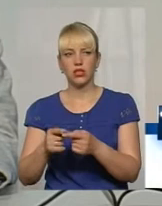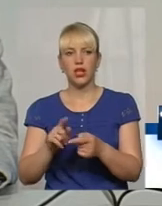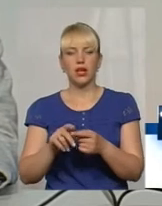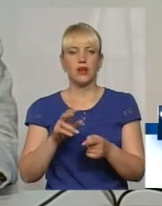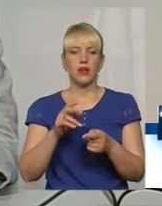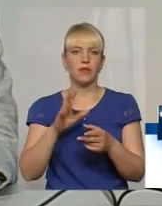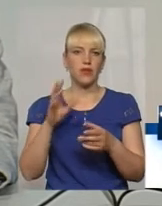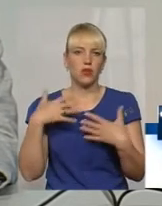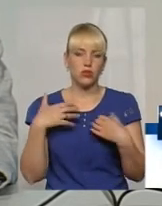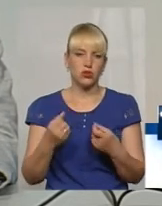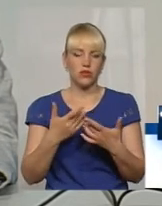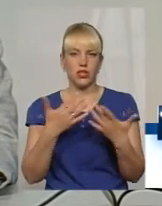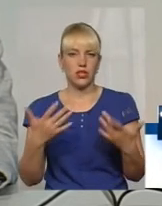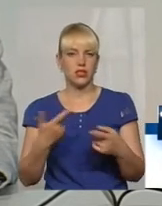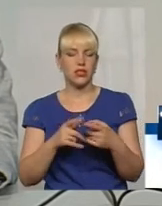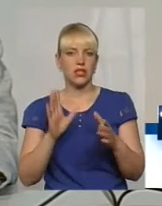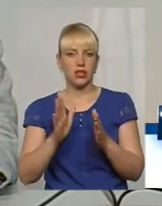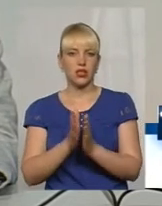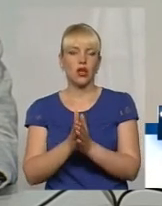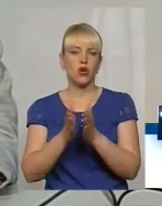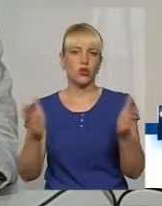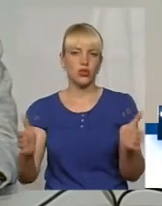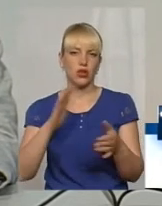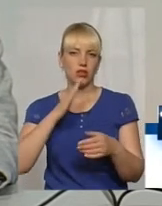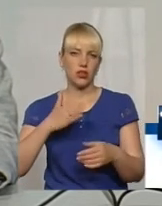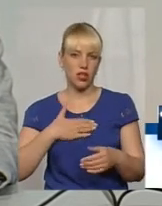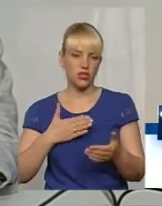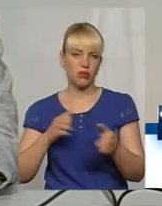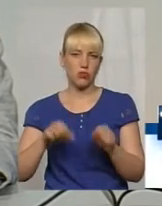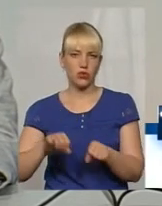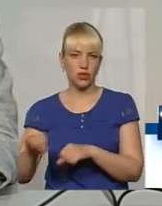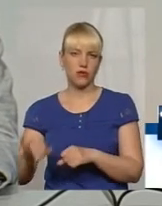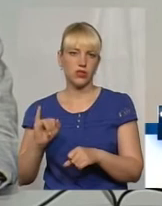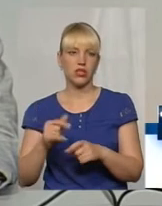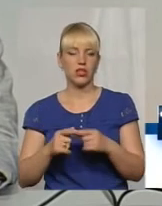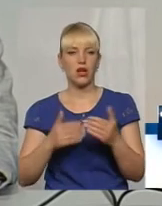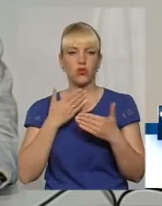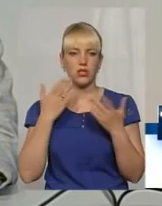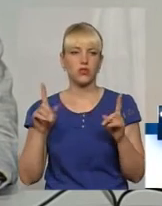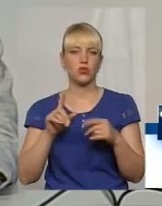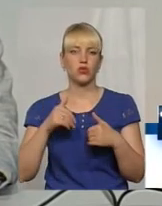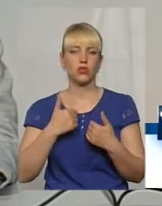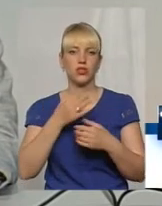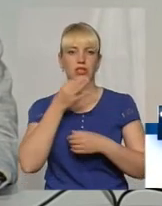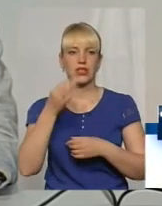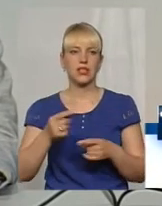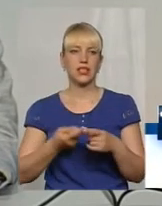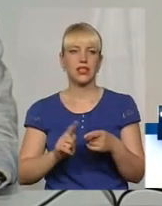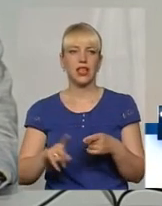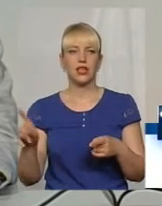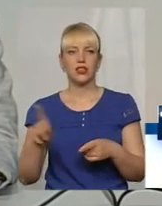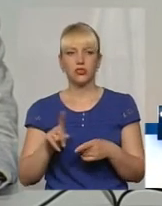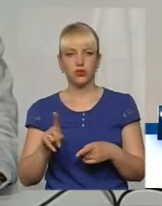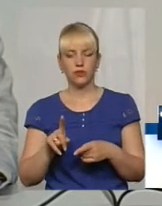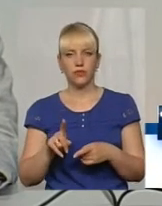Тобто це все тільки розширює наші, як кажуть, горизонти. На останок, що хочеться сказати, те, що